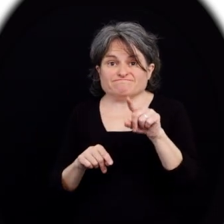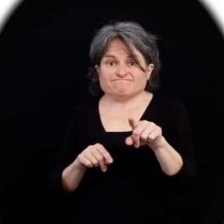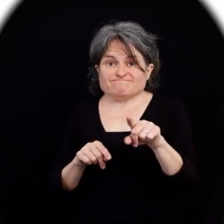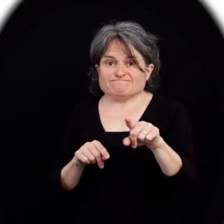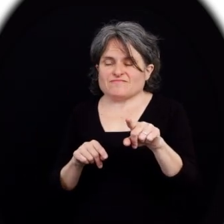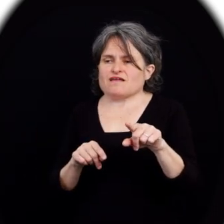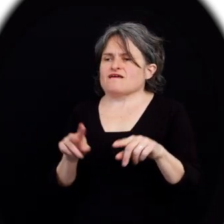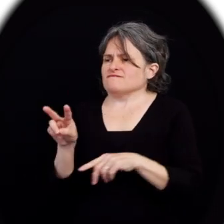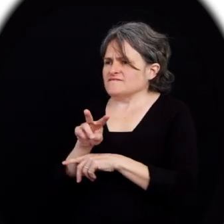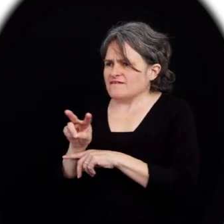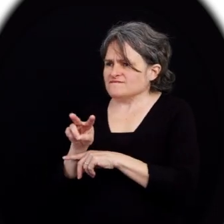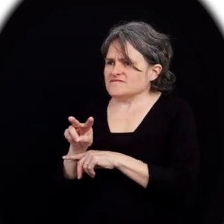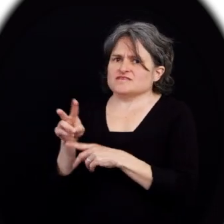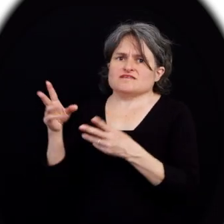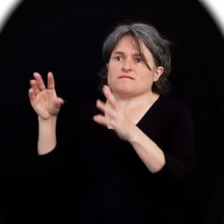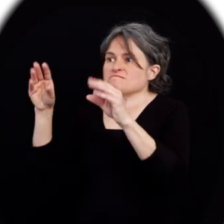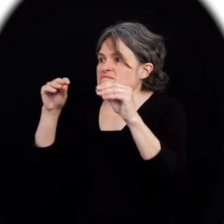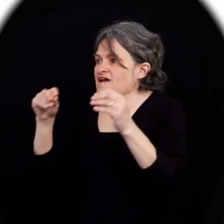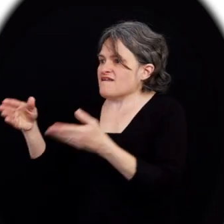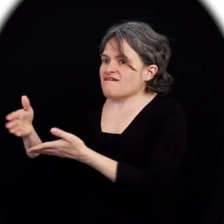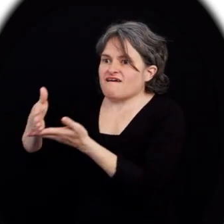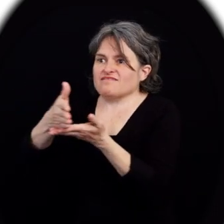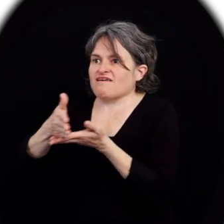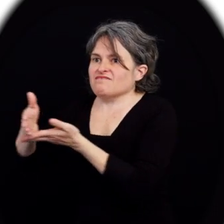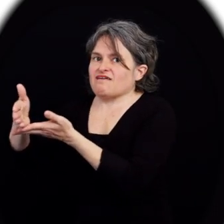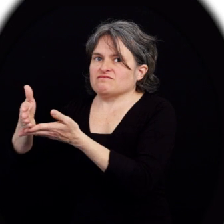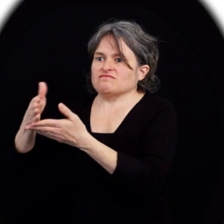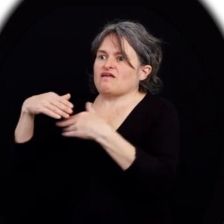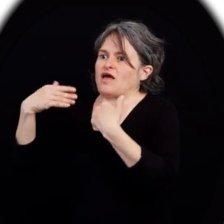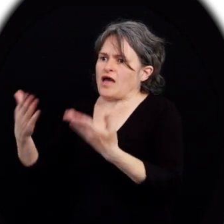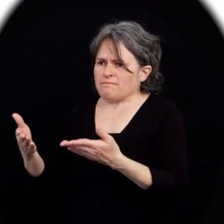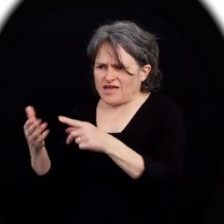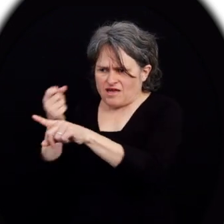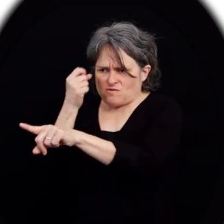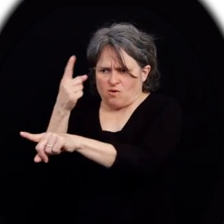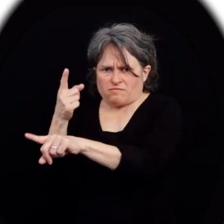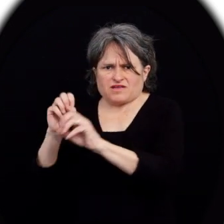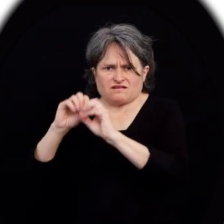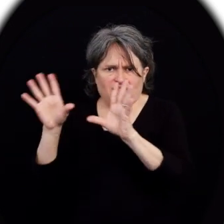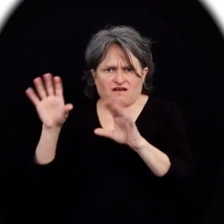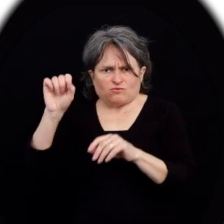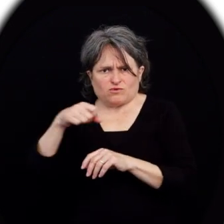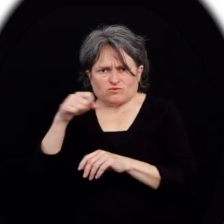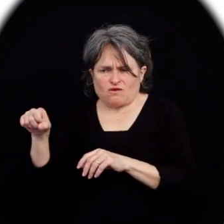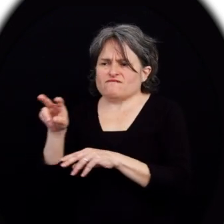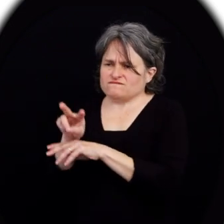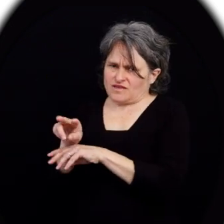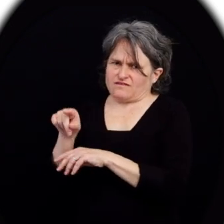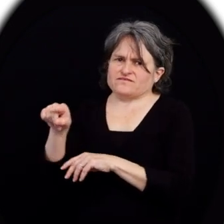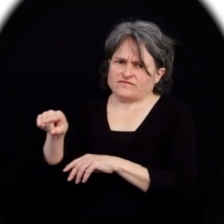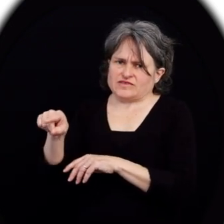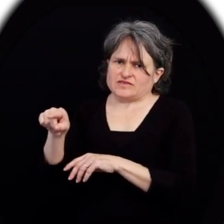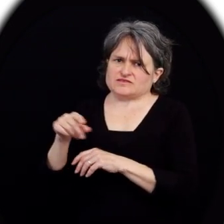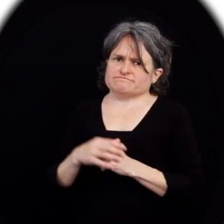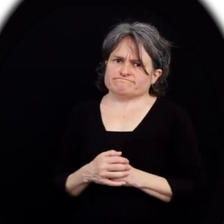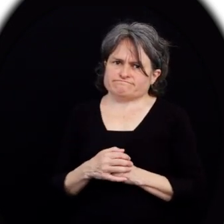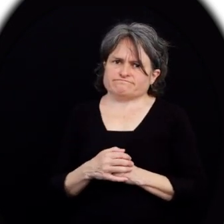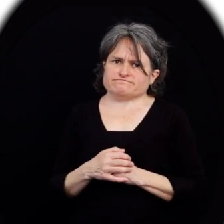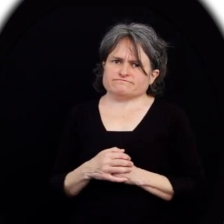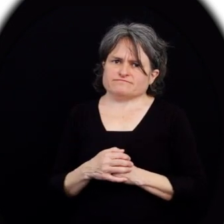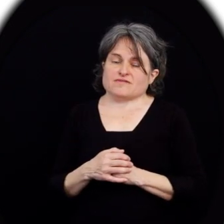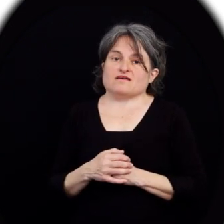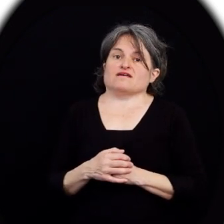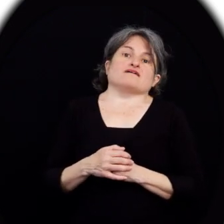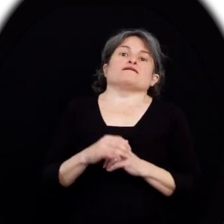-même. Adressez-vous toujours directement à la personne handicapée. De plus, assurez-vous que la conversation n'échappe pas à la personne